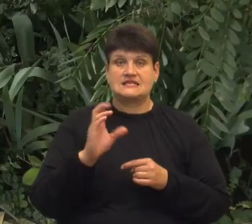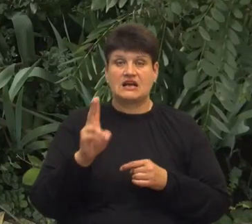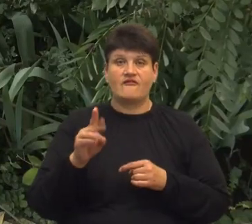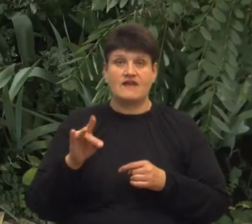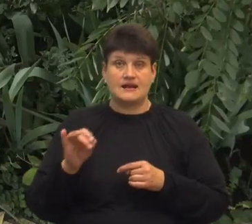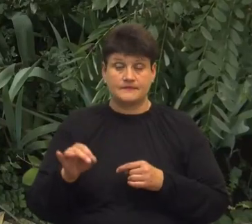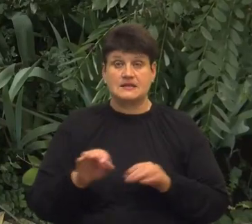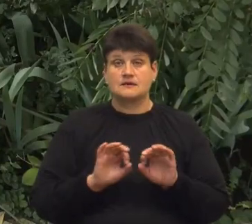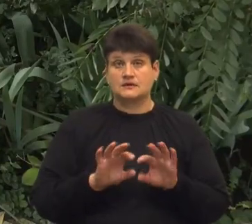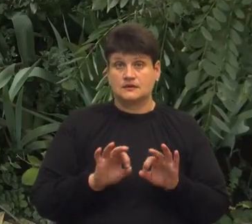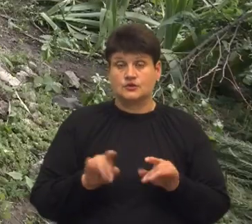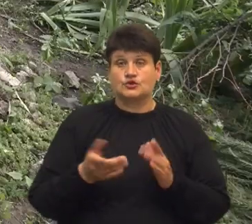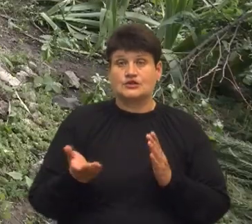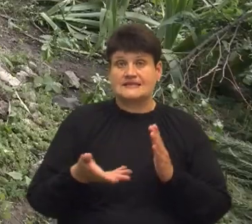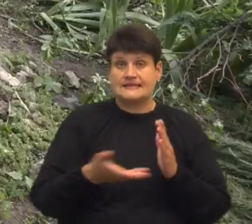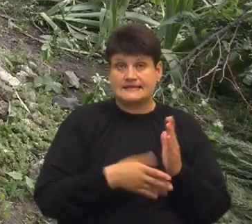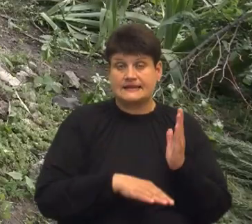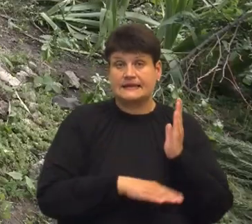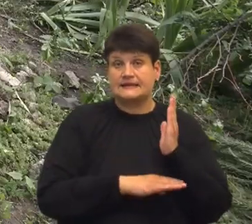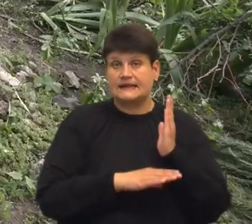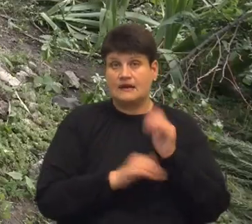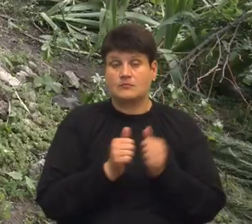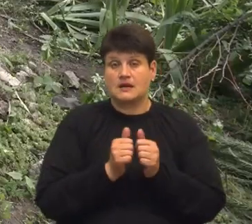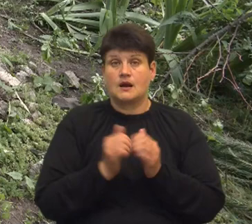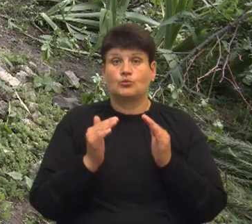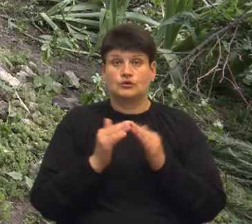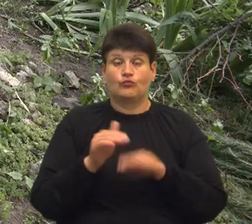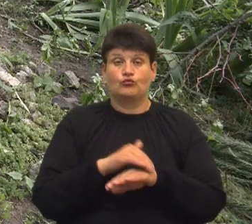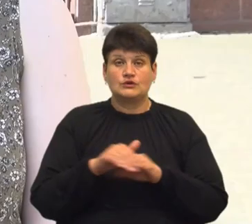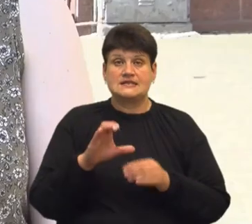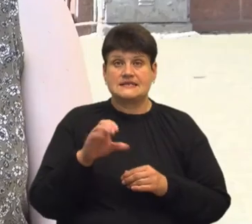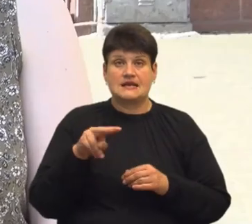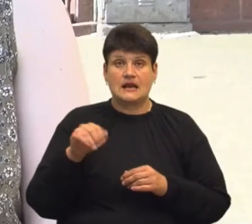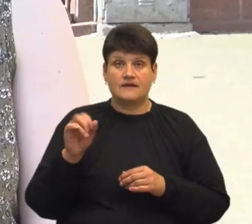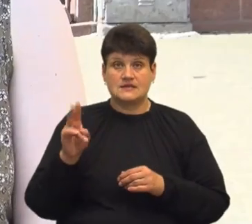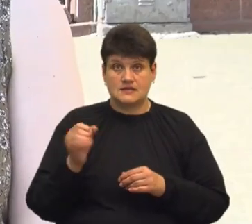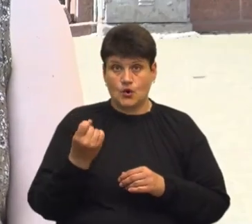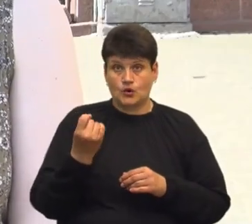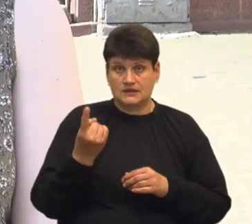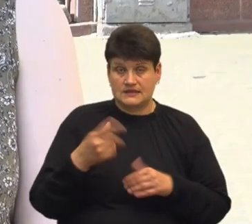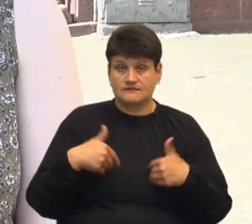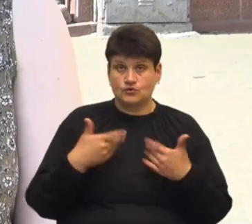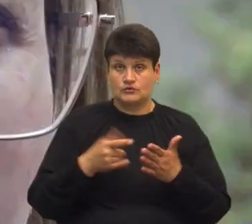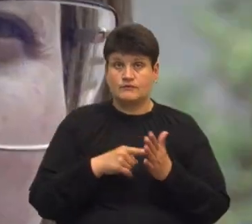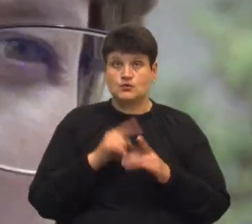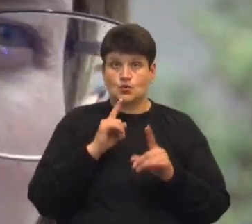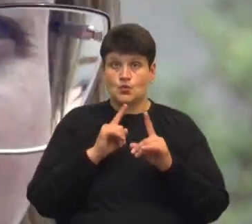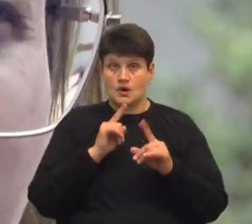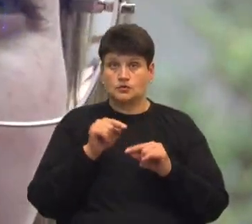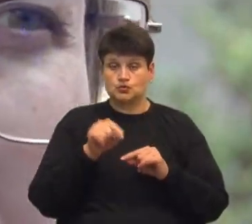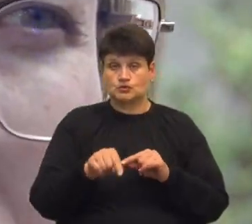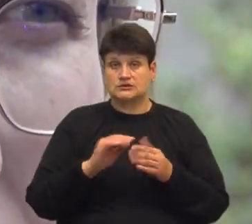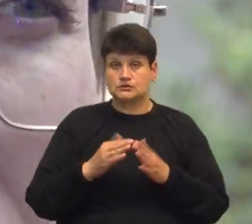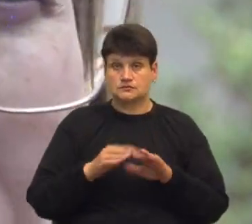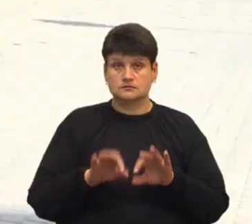коментарем щодо зрізаних дерев на земельній ділянці біля будинку на вулиці Слівенській, 11, ми звернулися до міської ради. Тут ситуацію